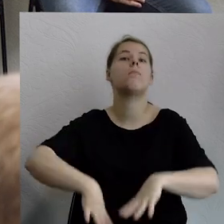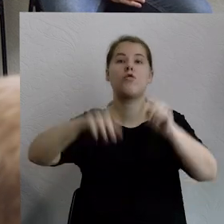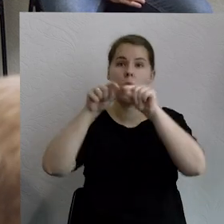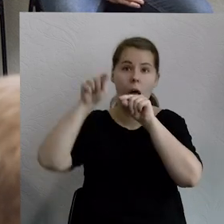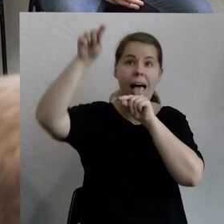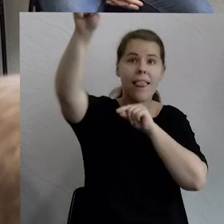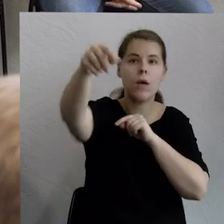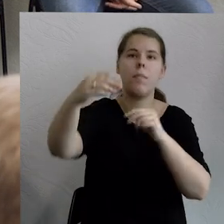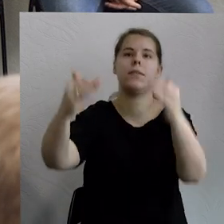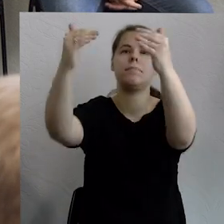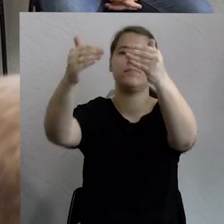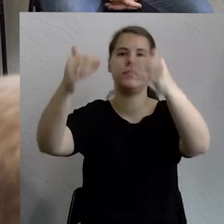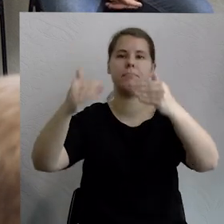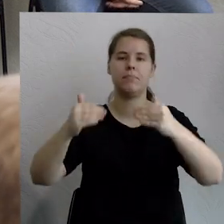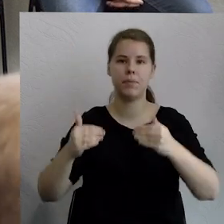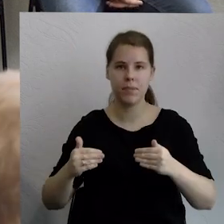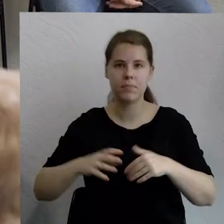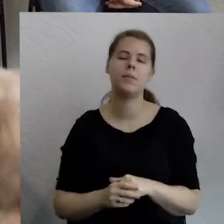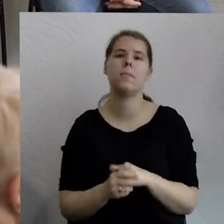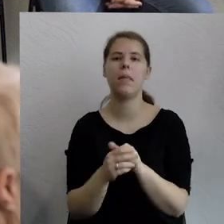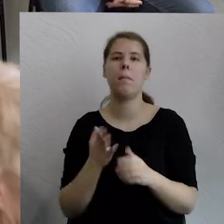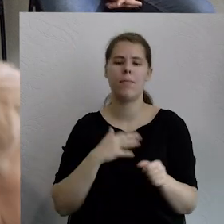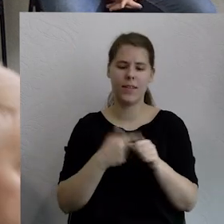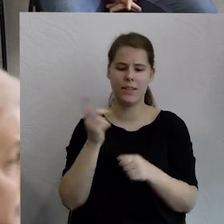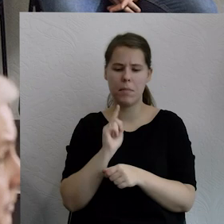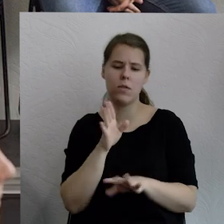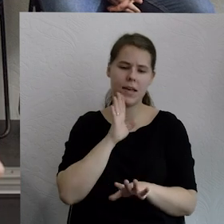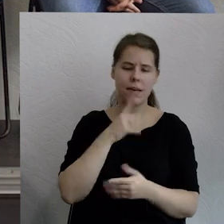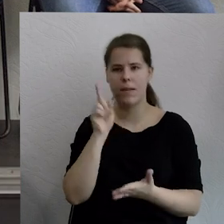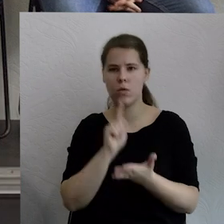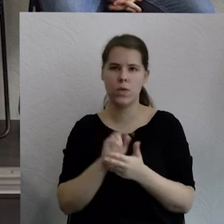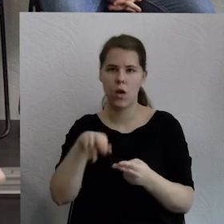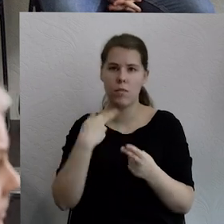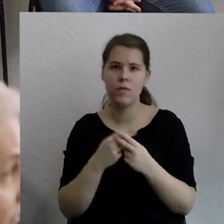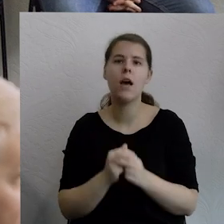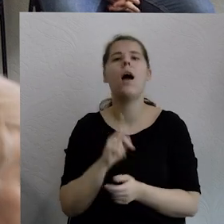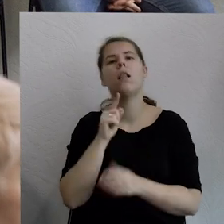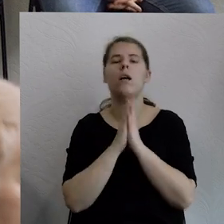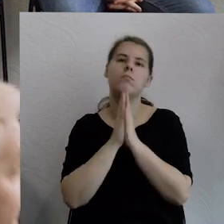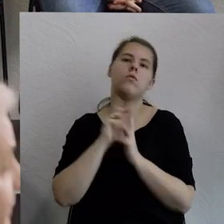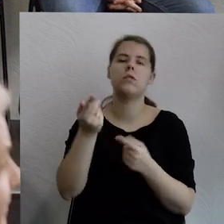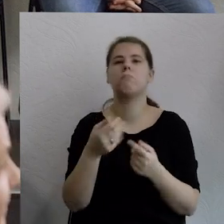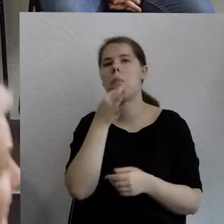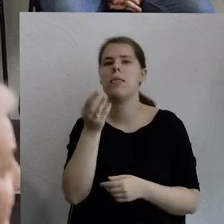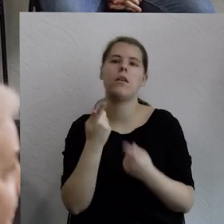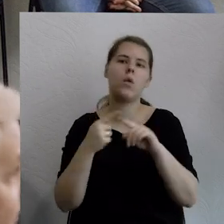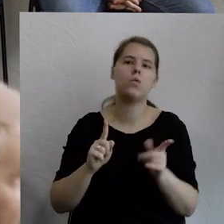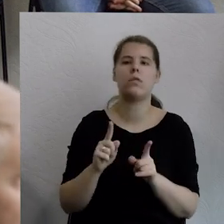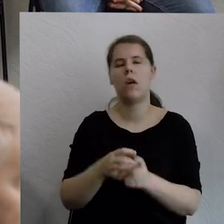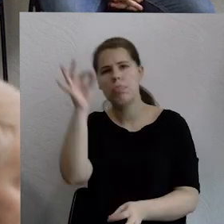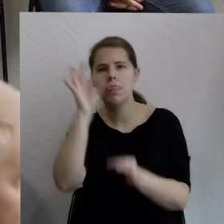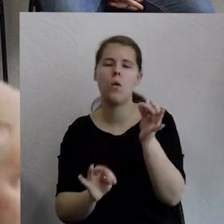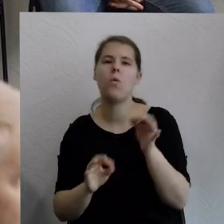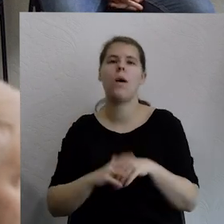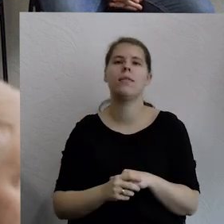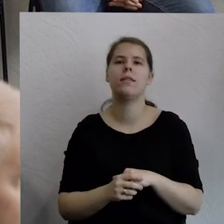20 minut, więc sądzę, że damy radę odpowiedzieć. Ale też proszę o zwięzłe pytania konkretne. I też w